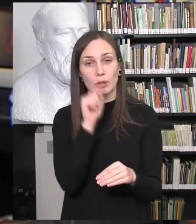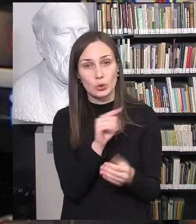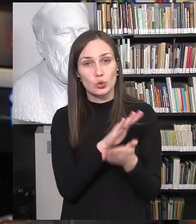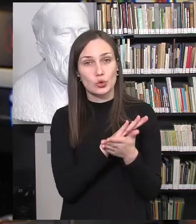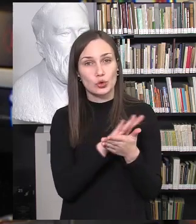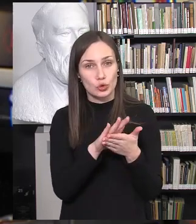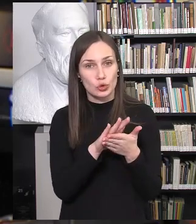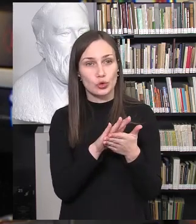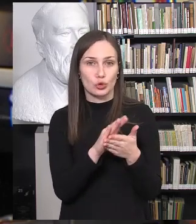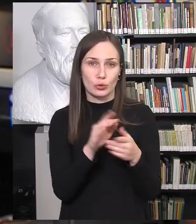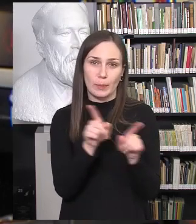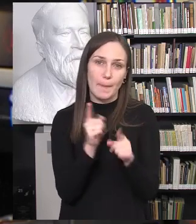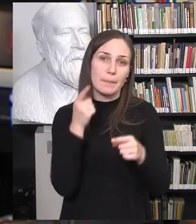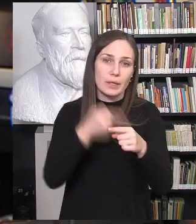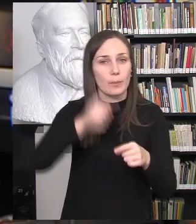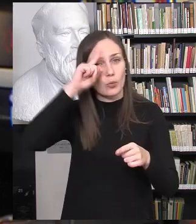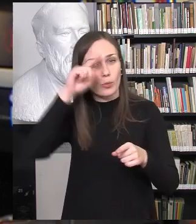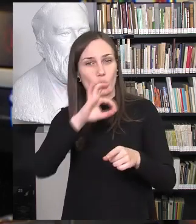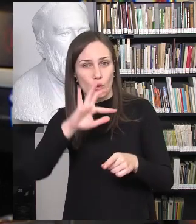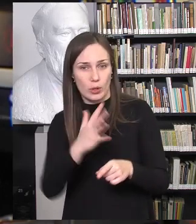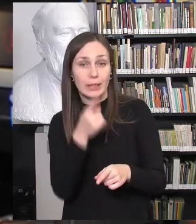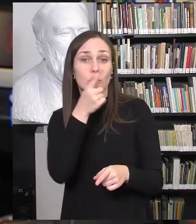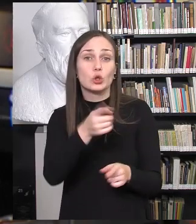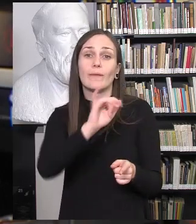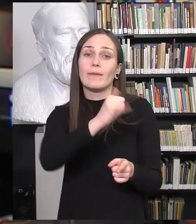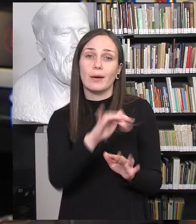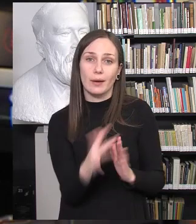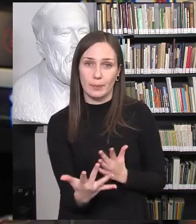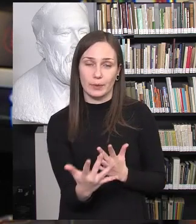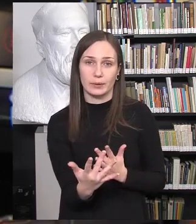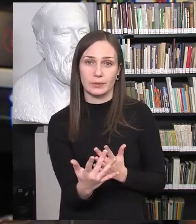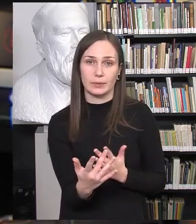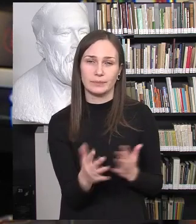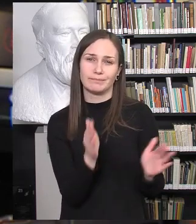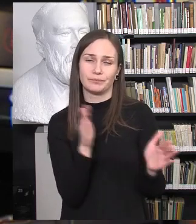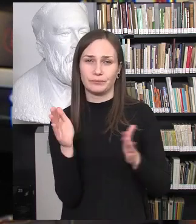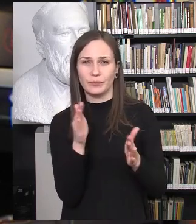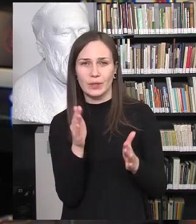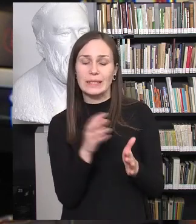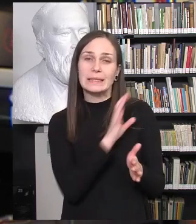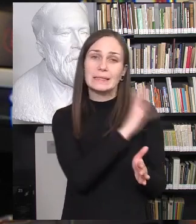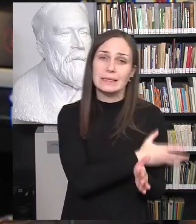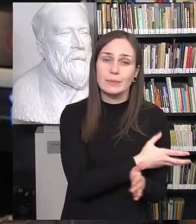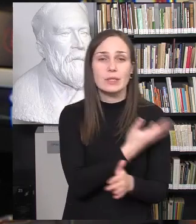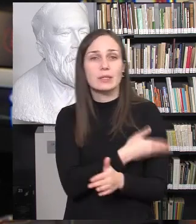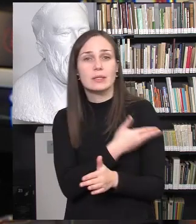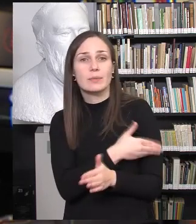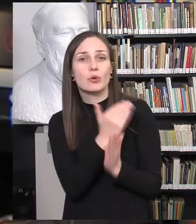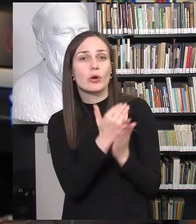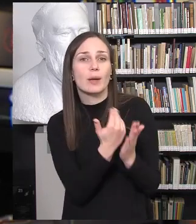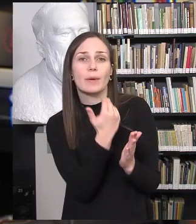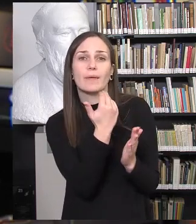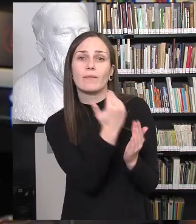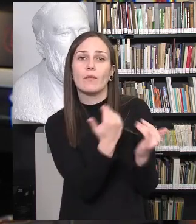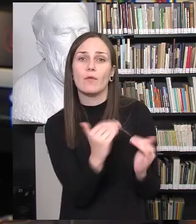prisidedat ir jūs žinot puikiai. Kaip jūs vertinat, kokios yra maždaug stiprėsios ir silpnosios tų programų